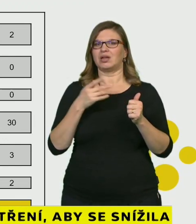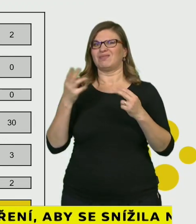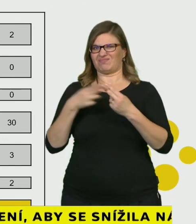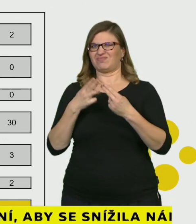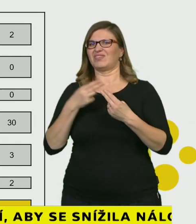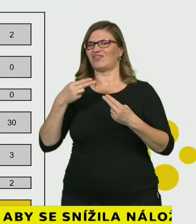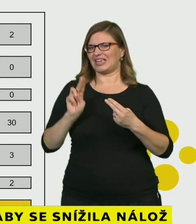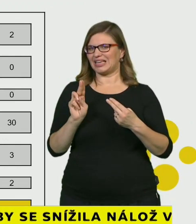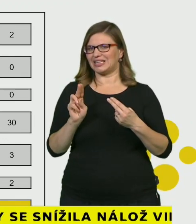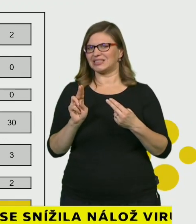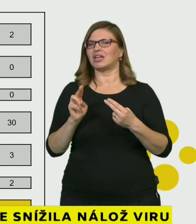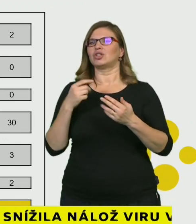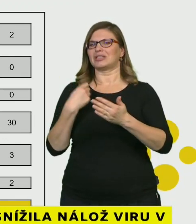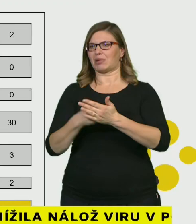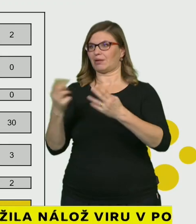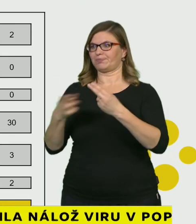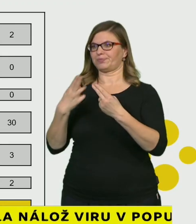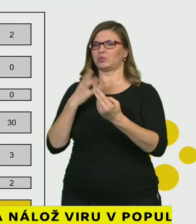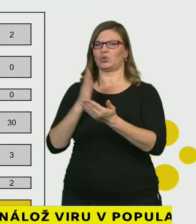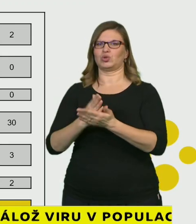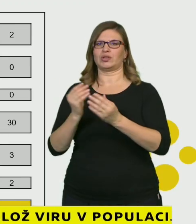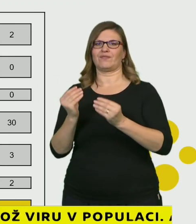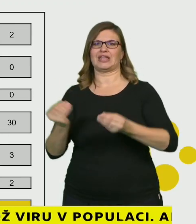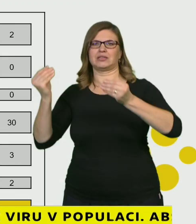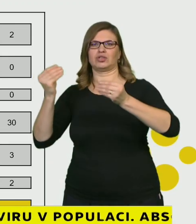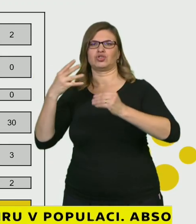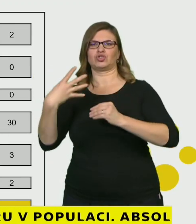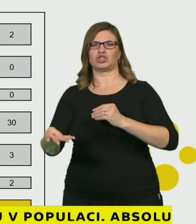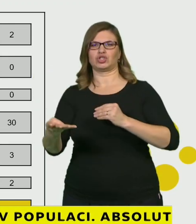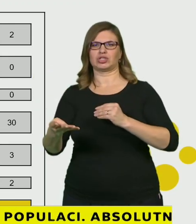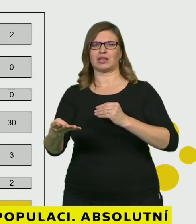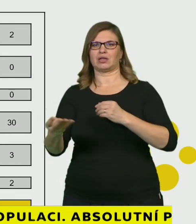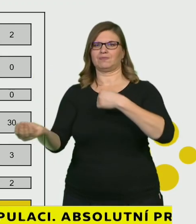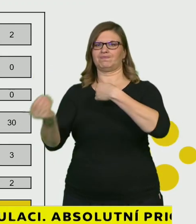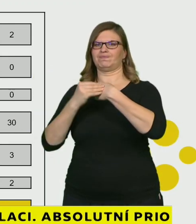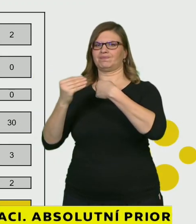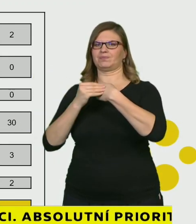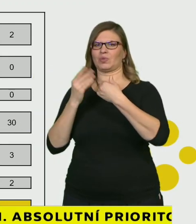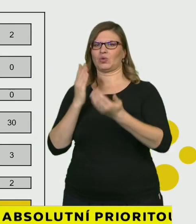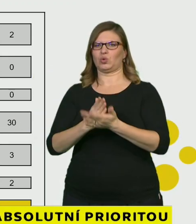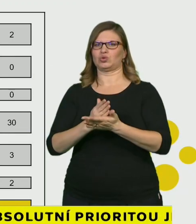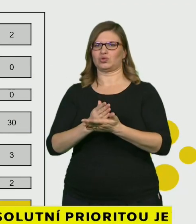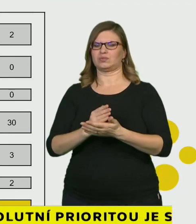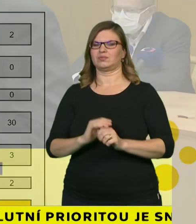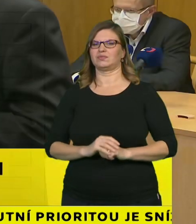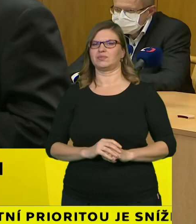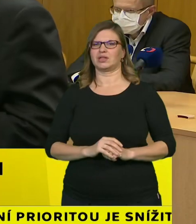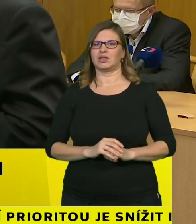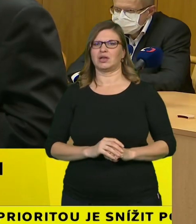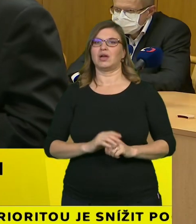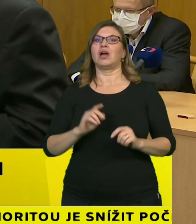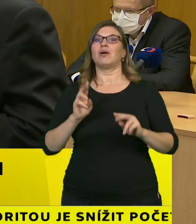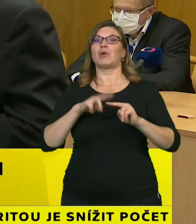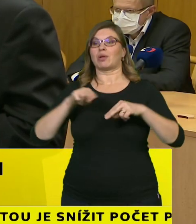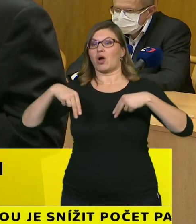informaci chtěli použít, asi bychom se začali chovat jinak. Všichni si potom vzpomeneme na druhou polovinu září, kdy jsme začali